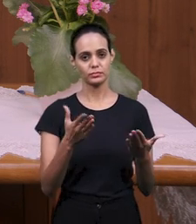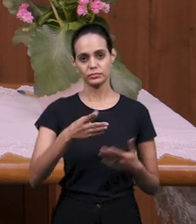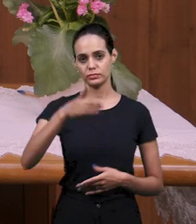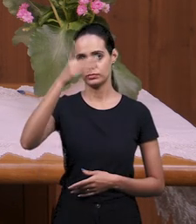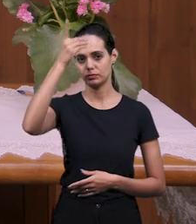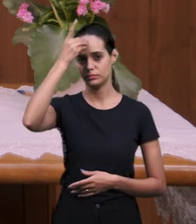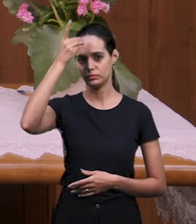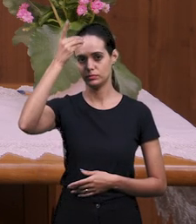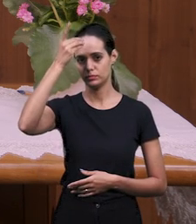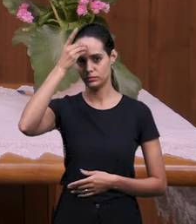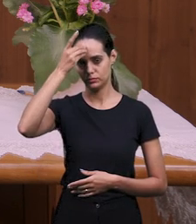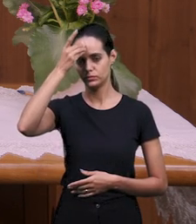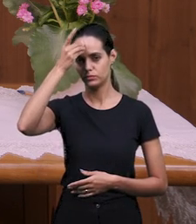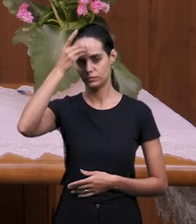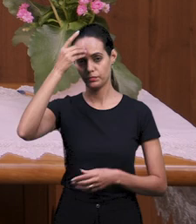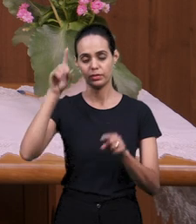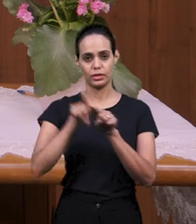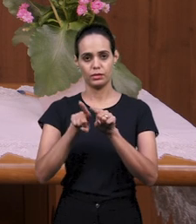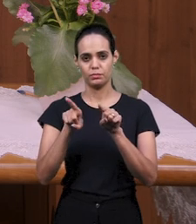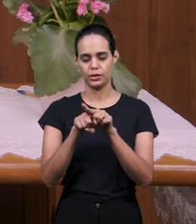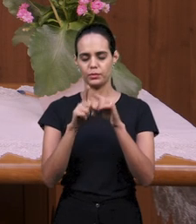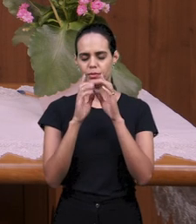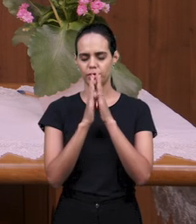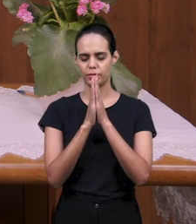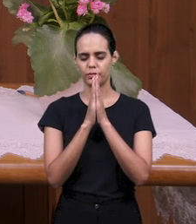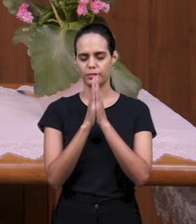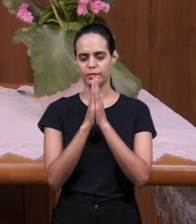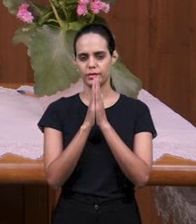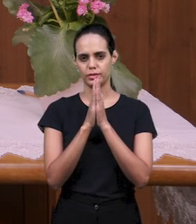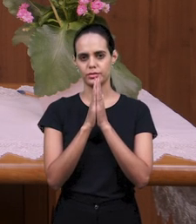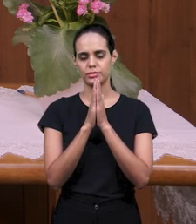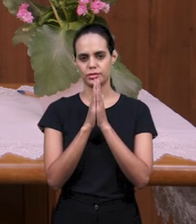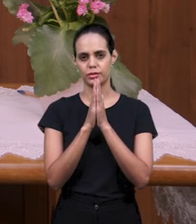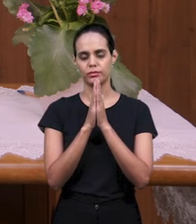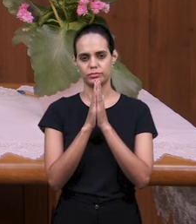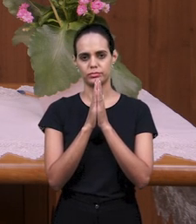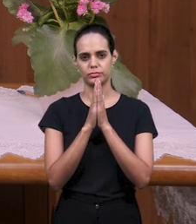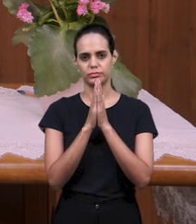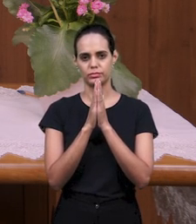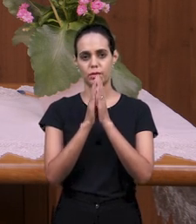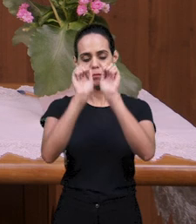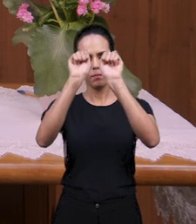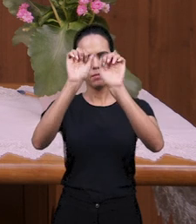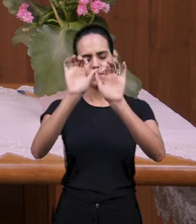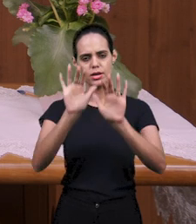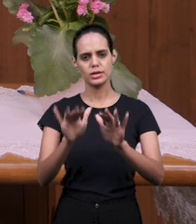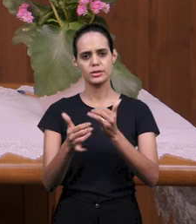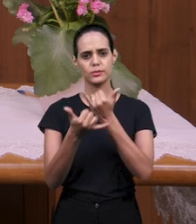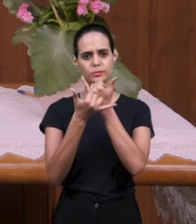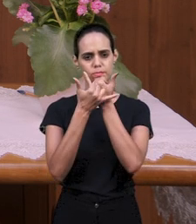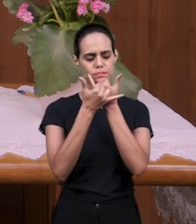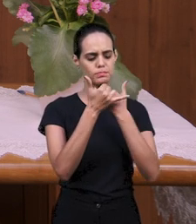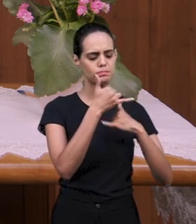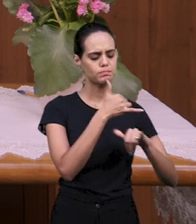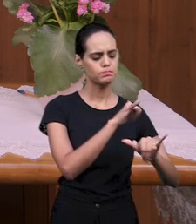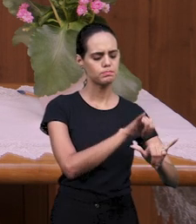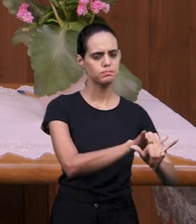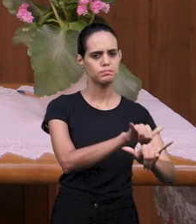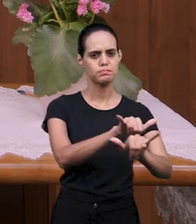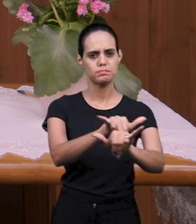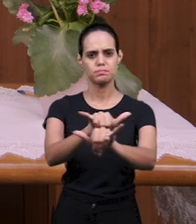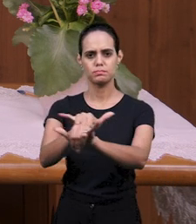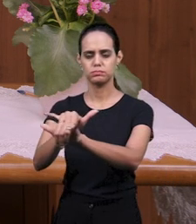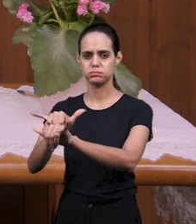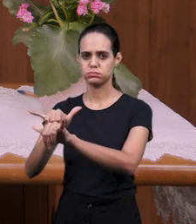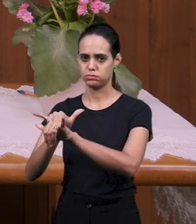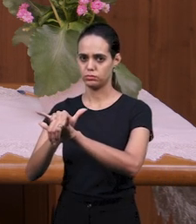молитву об этом благословении и прощении, чтобы Господь мог совершать это благословение